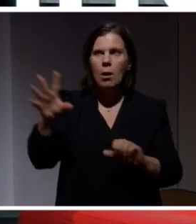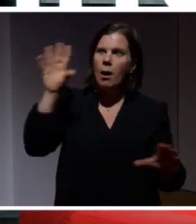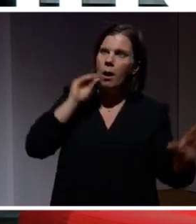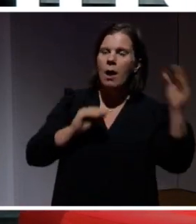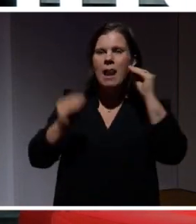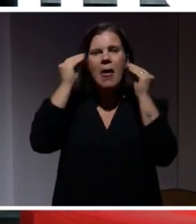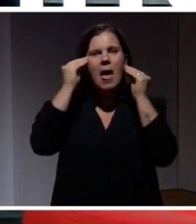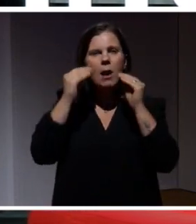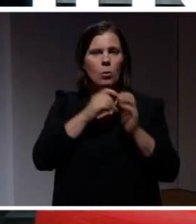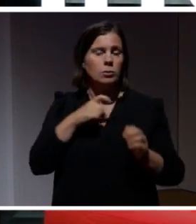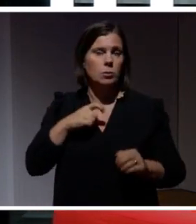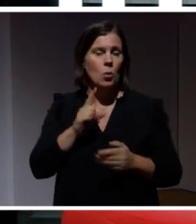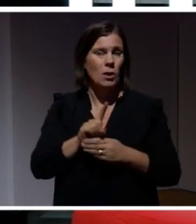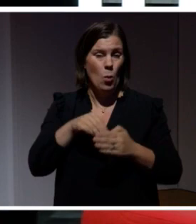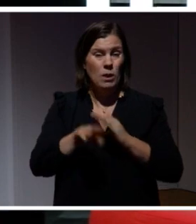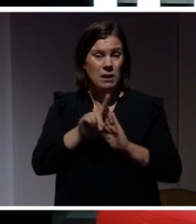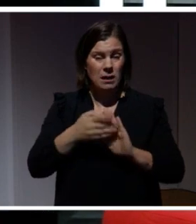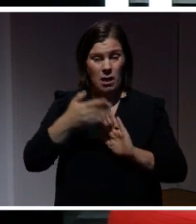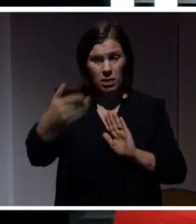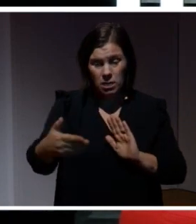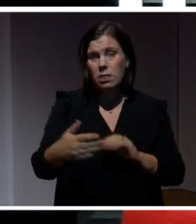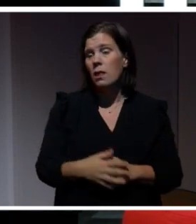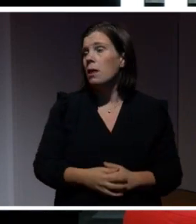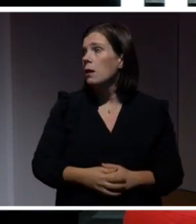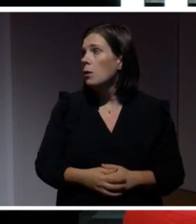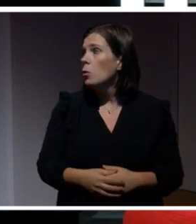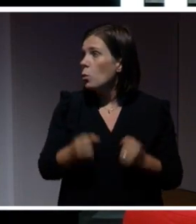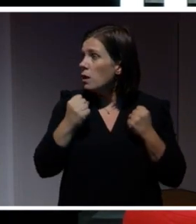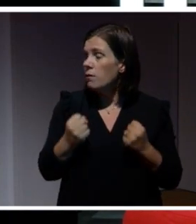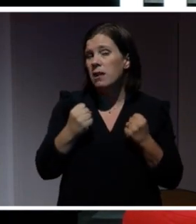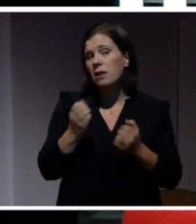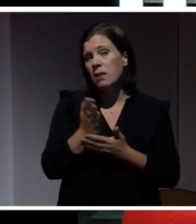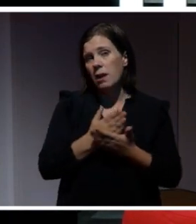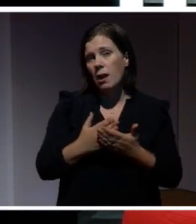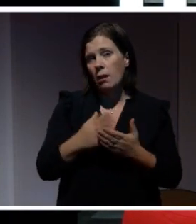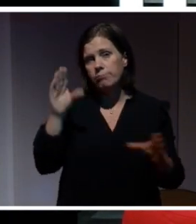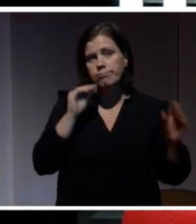över tid. Och det är nog en väldigt viktig komponent i det här.